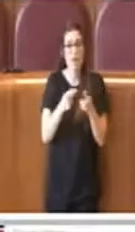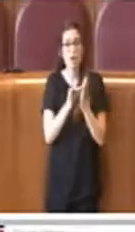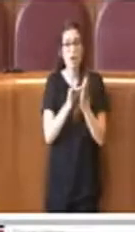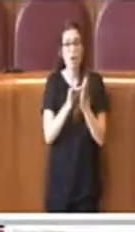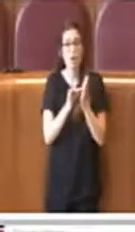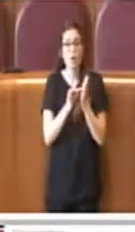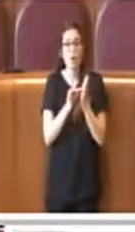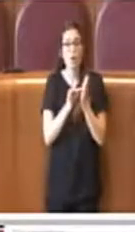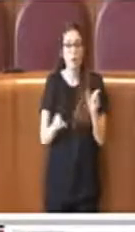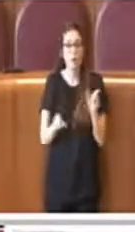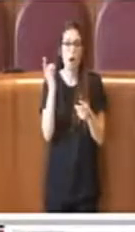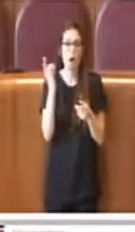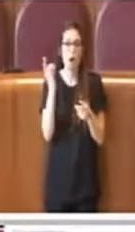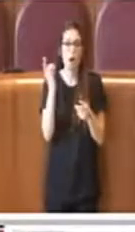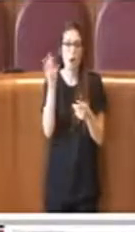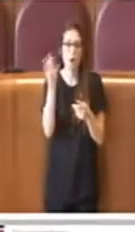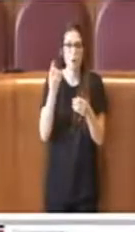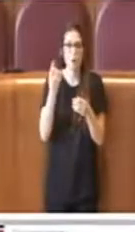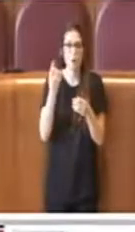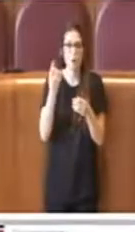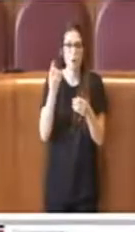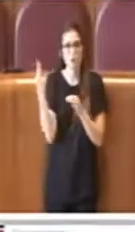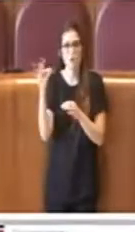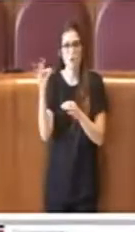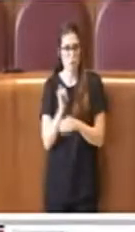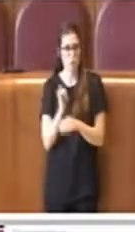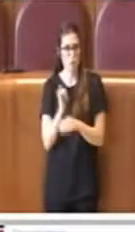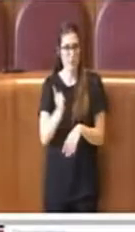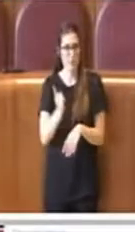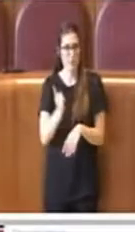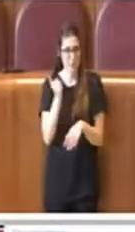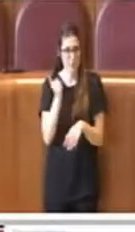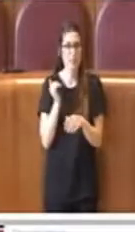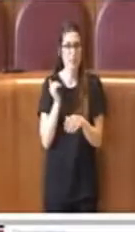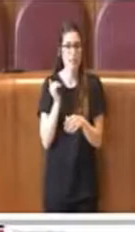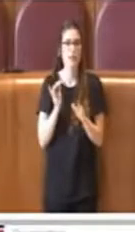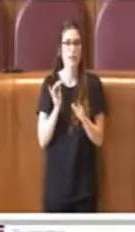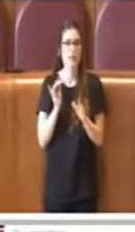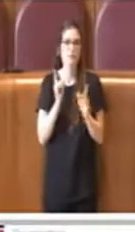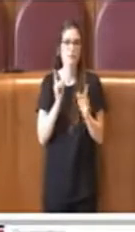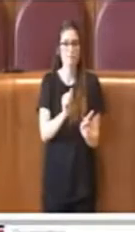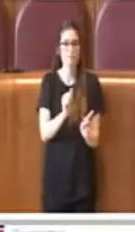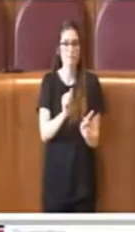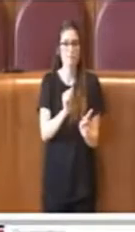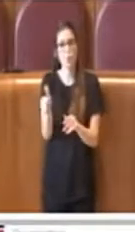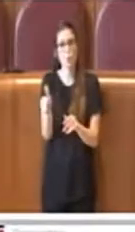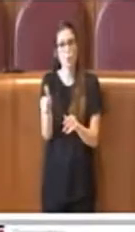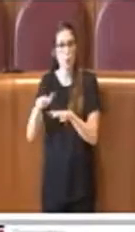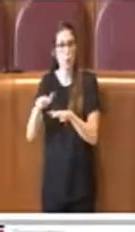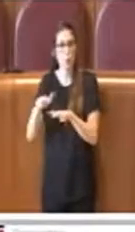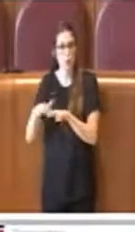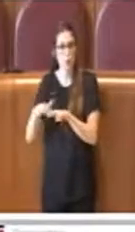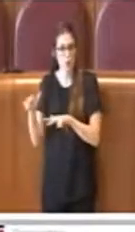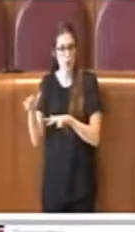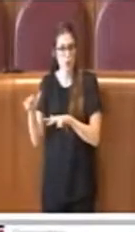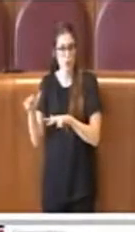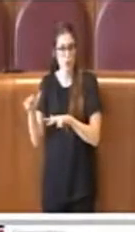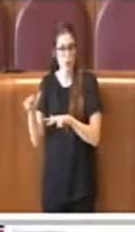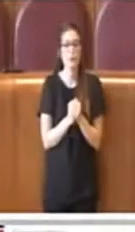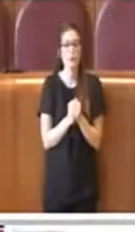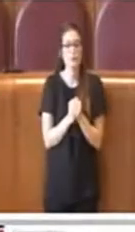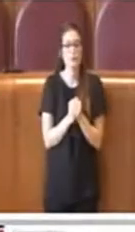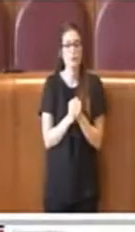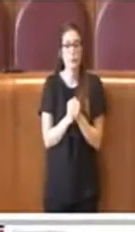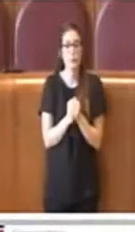con le eccezioni previste all'interno delle linee guida, chiaramente i municipi dovranno a termine dell'eventuale votazione di